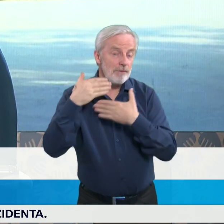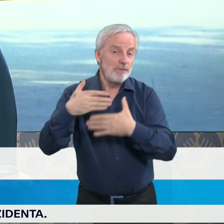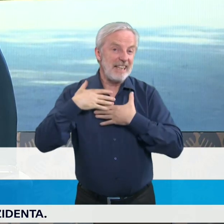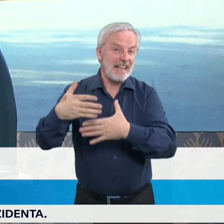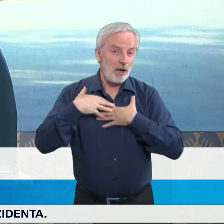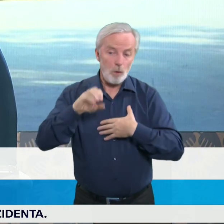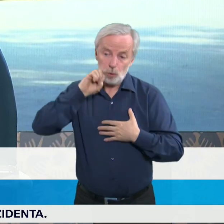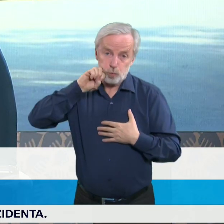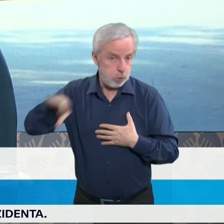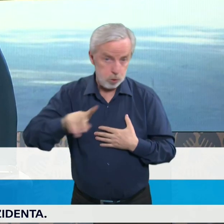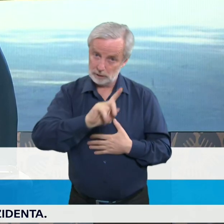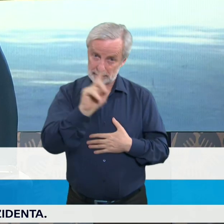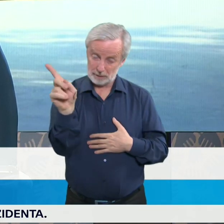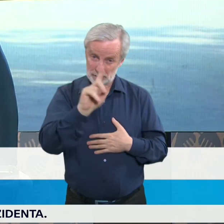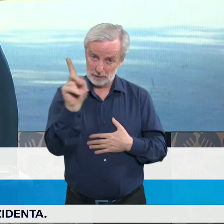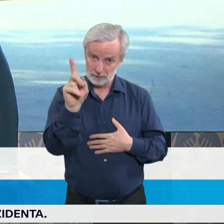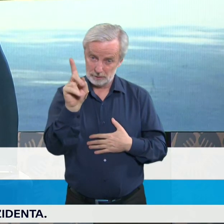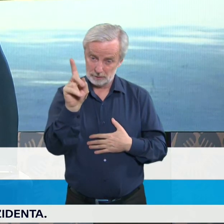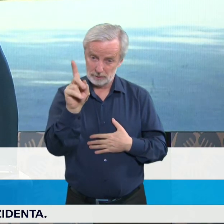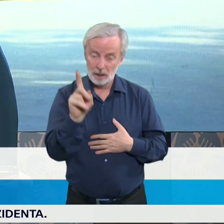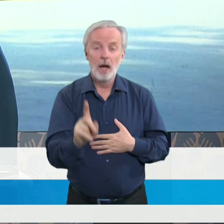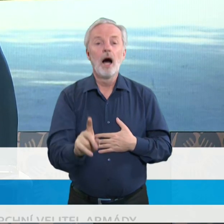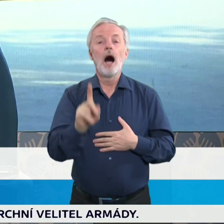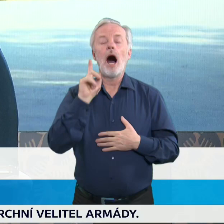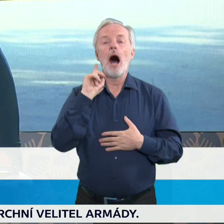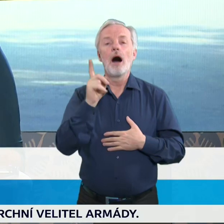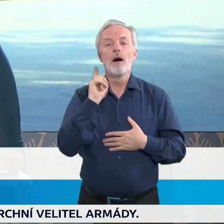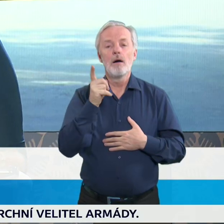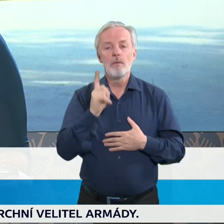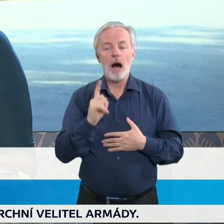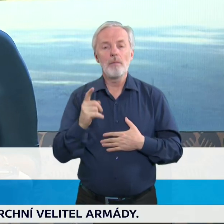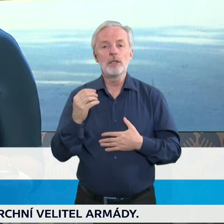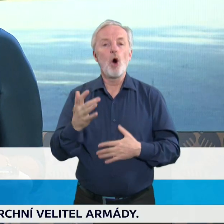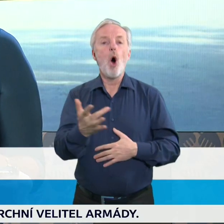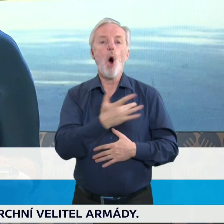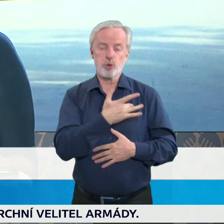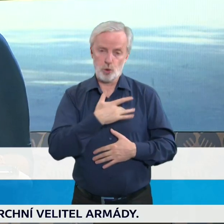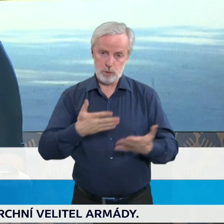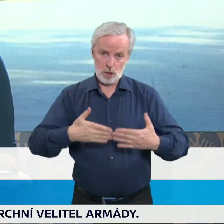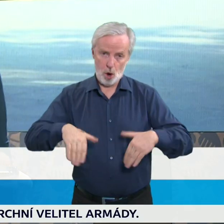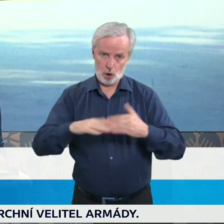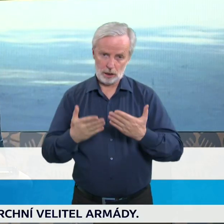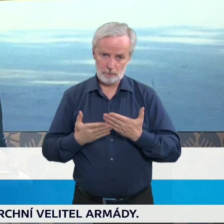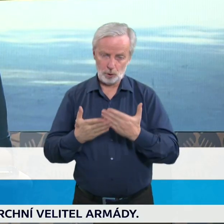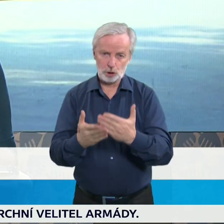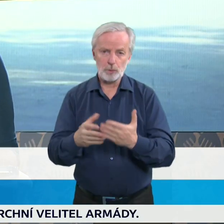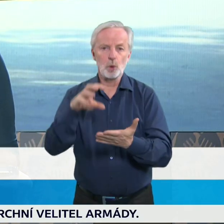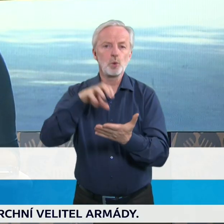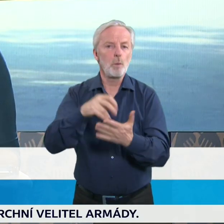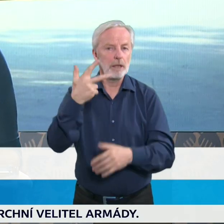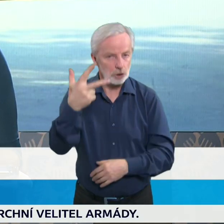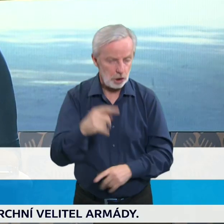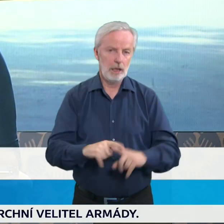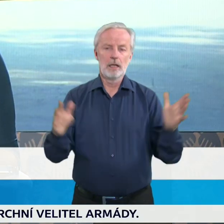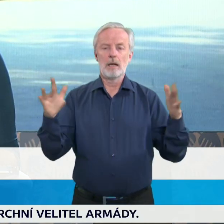ochranní oživatele, tak jeho okolí a pokud se jedná současně o osobní ochranný prostřed kategorie 3 a zdravotnický prostředek